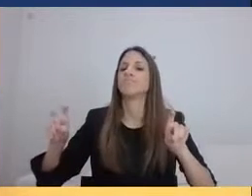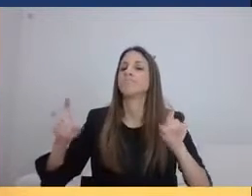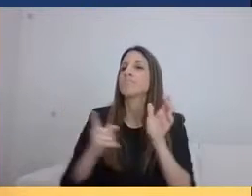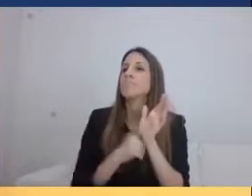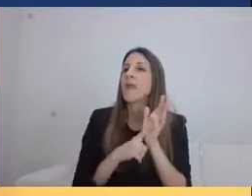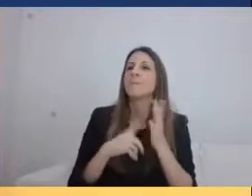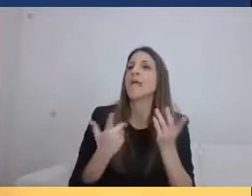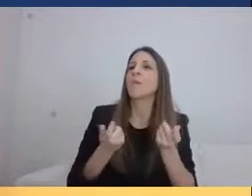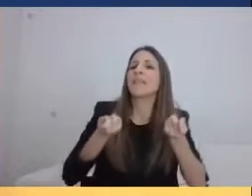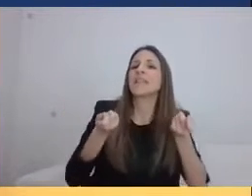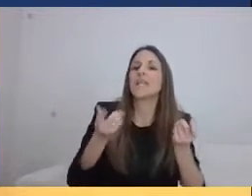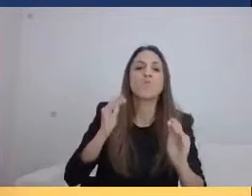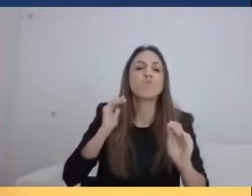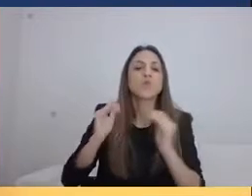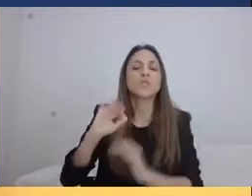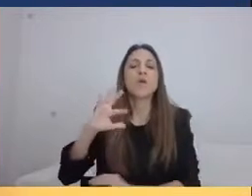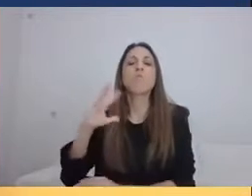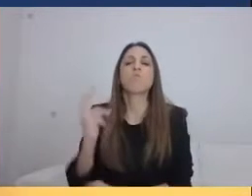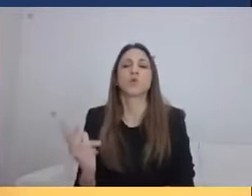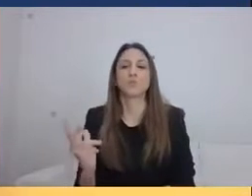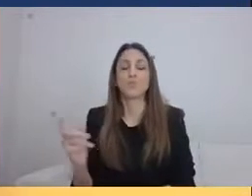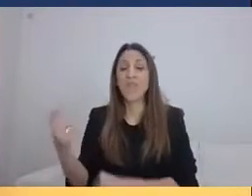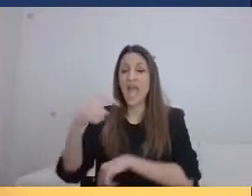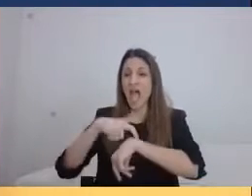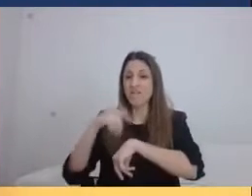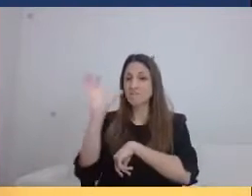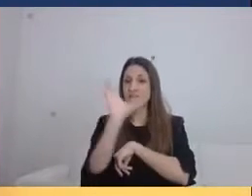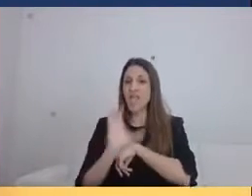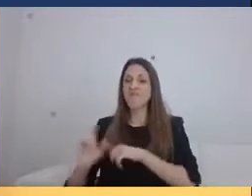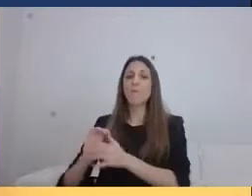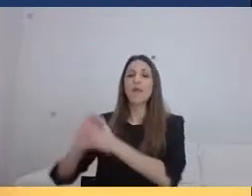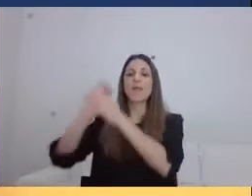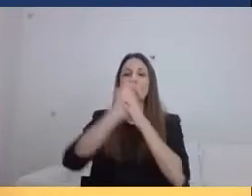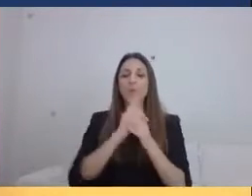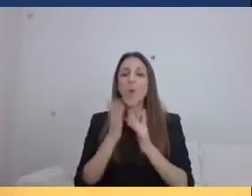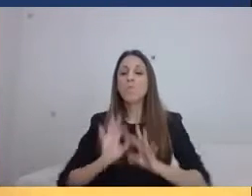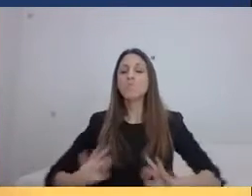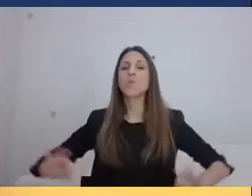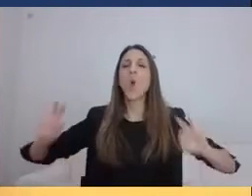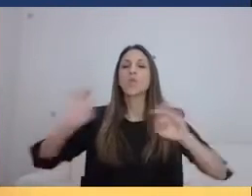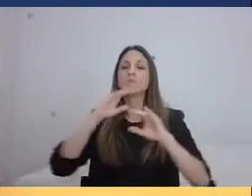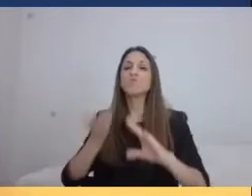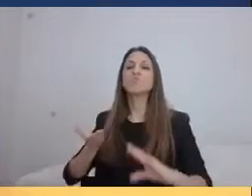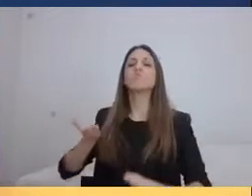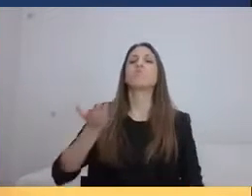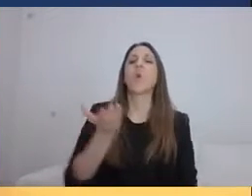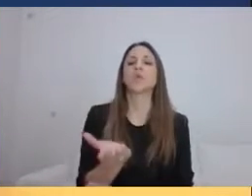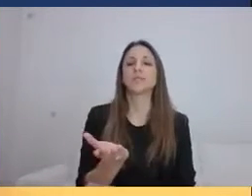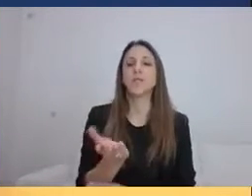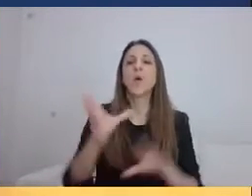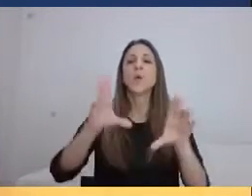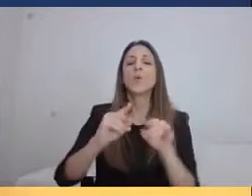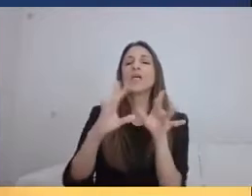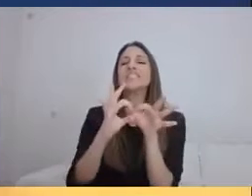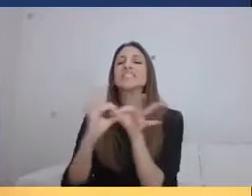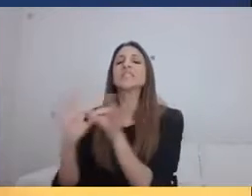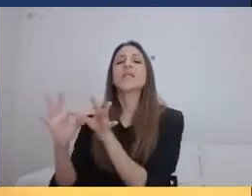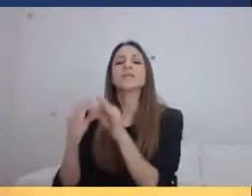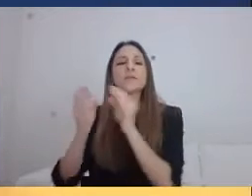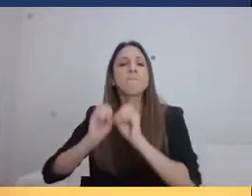προκειμένου να προωθήσει τη συνεργασία μεταξύ των ευρωπαϊκών χωρών για την παιδεία,